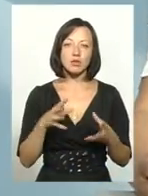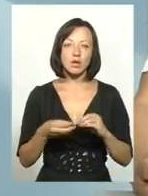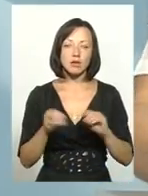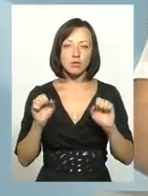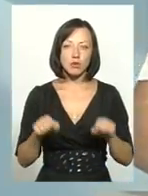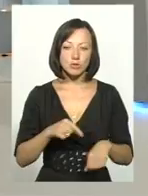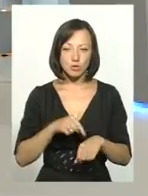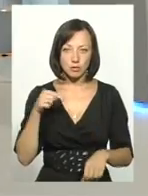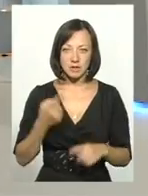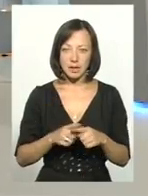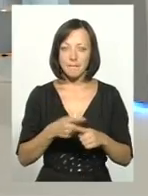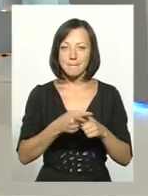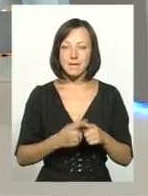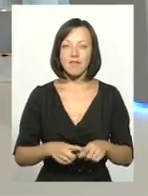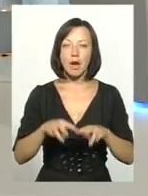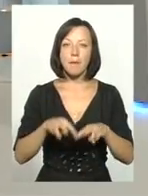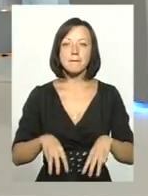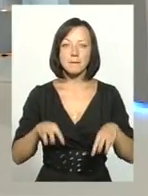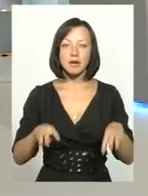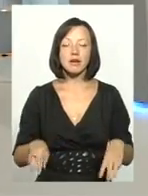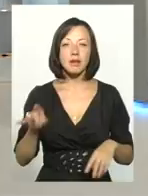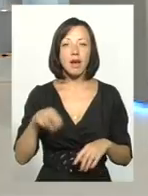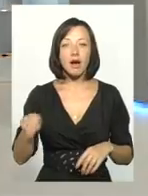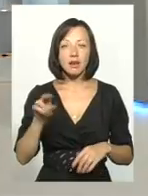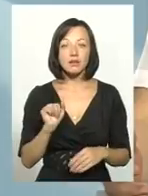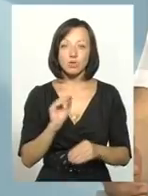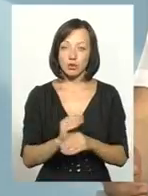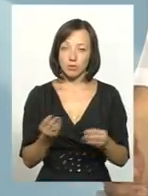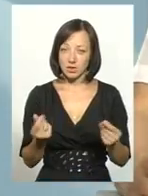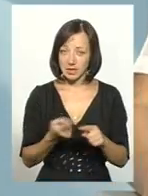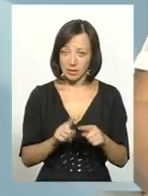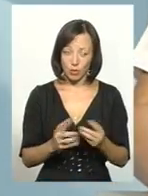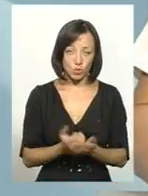можна потрогати. Це півмільярда додаткових коштів. Це успіх чи ні?